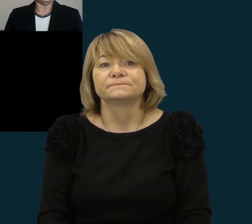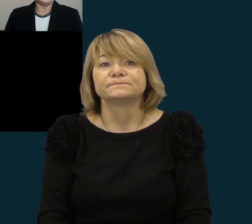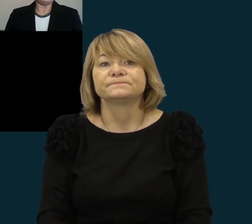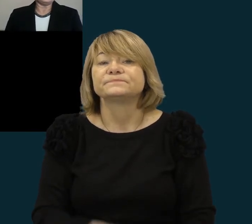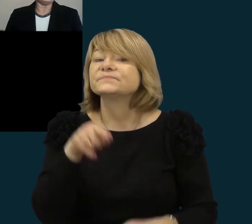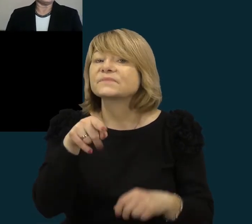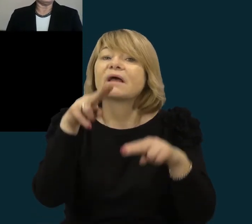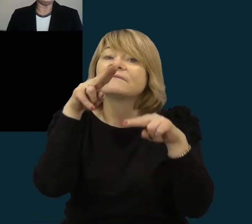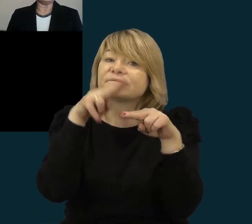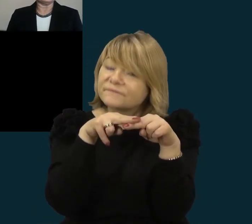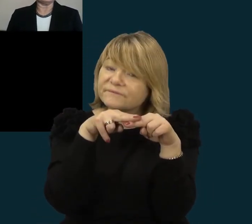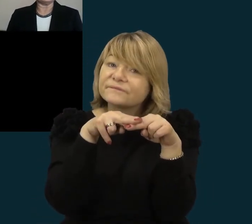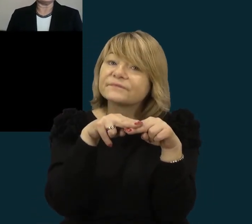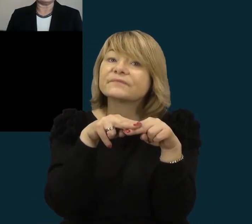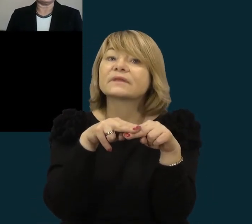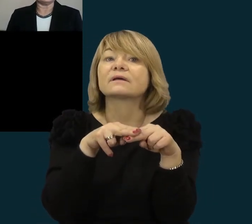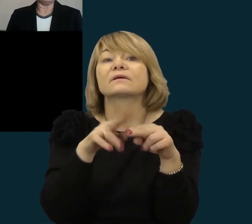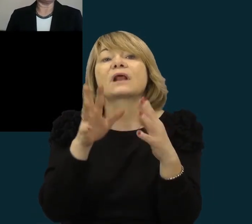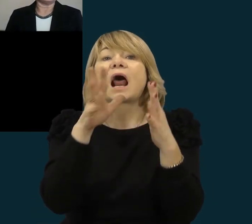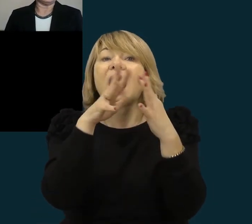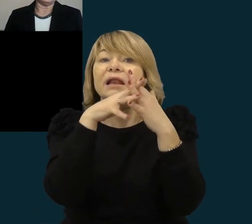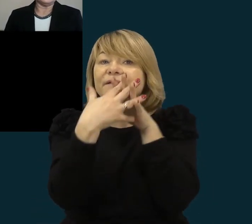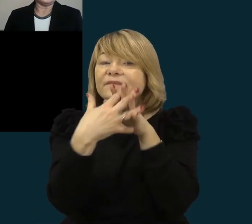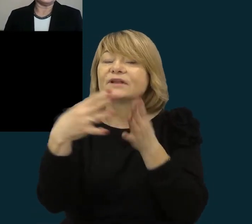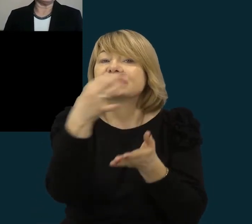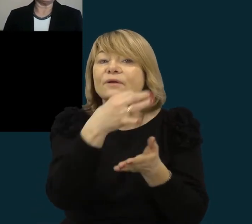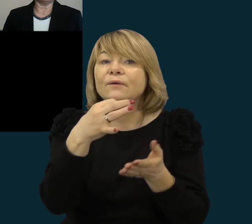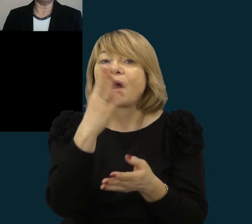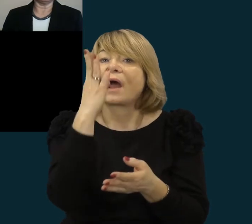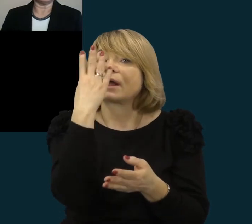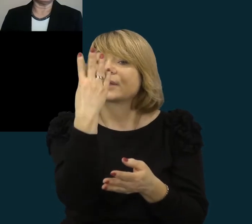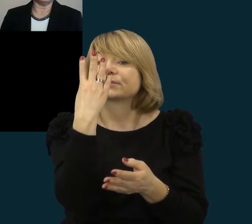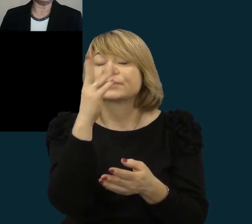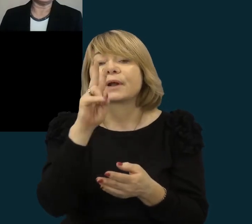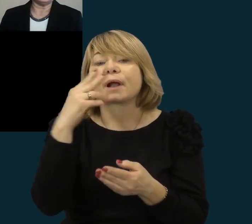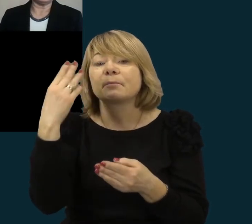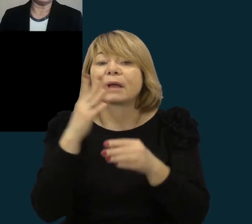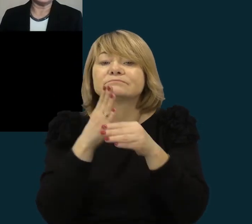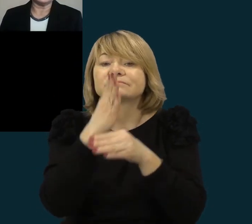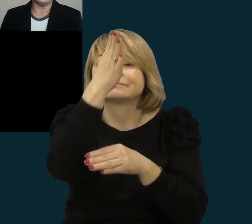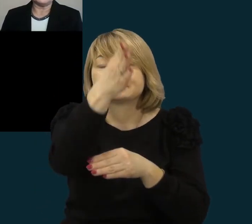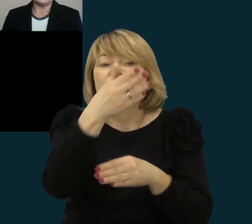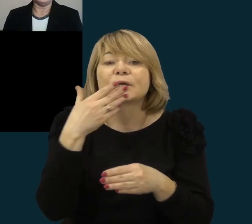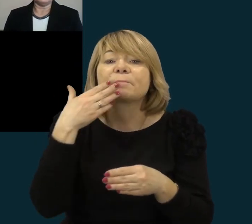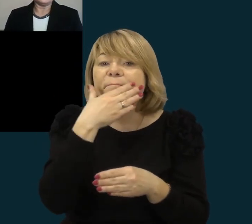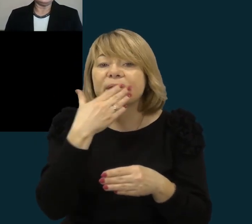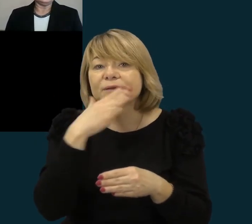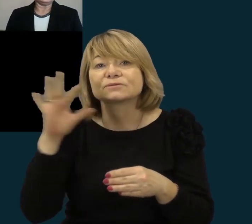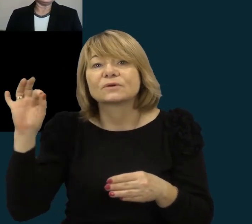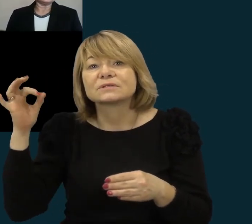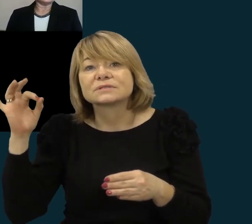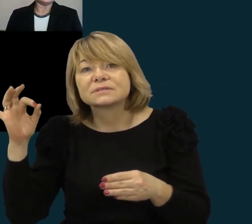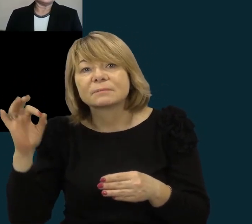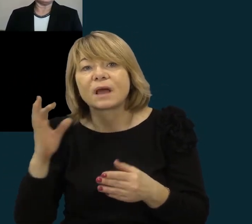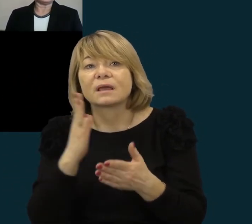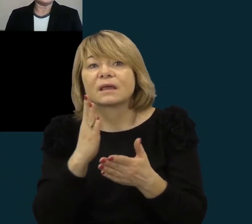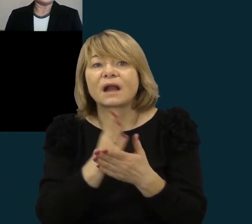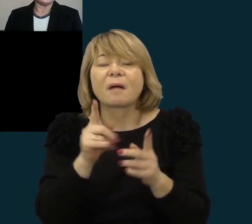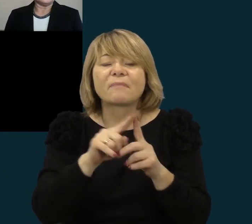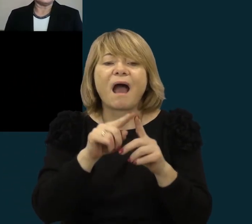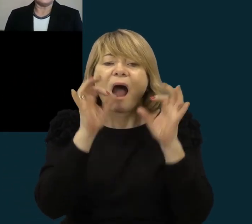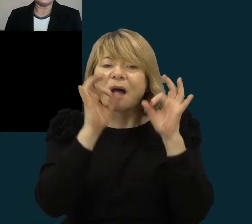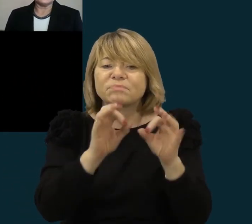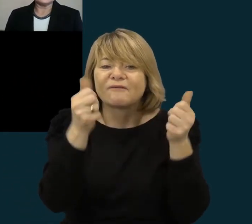Apie objektą, kuris yra Radviliškio rajone, keturi kilometrai piekus nusidabravo. Yra netaisyklingos